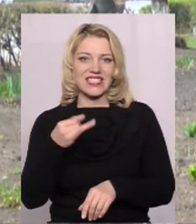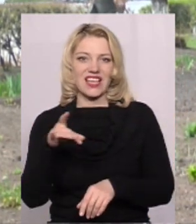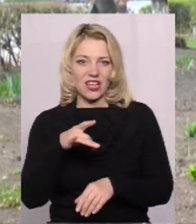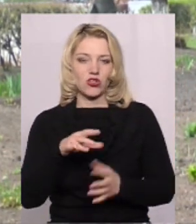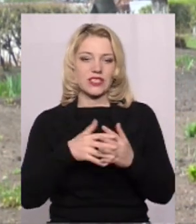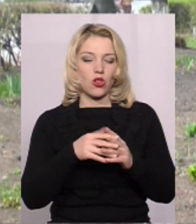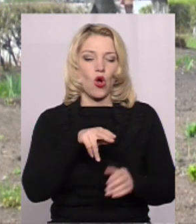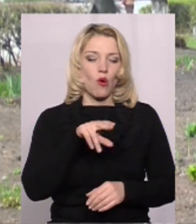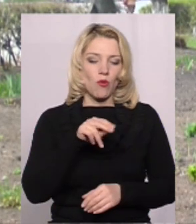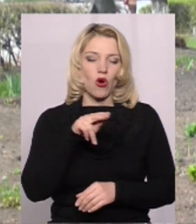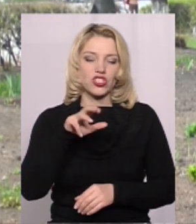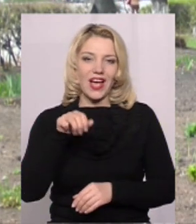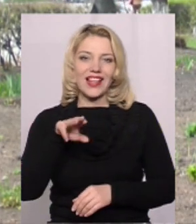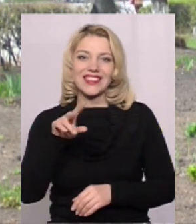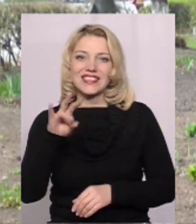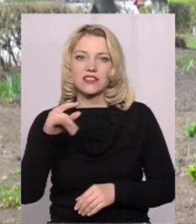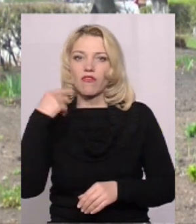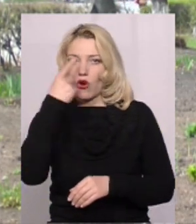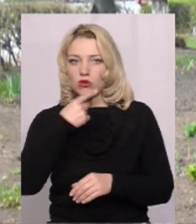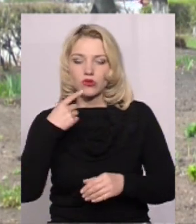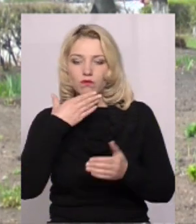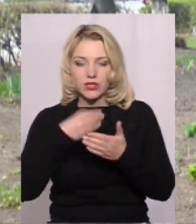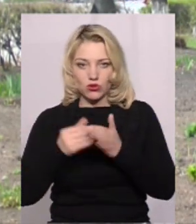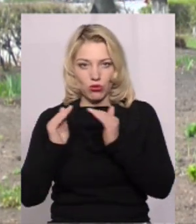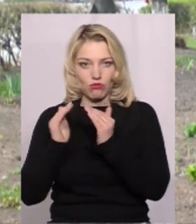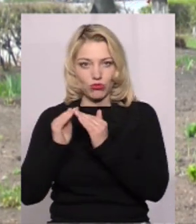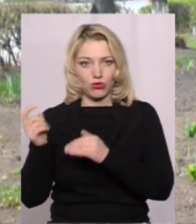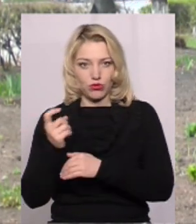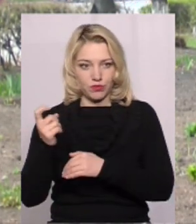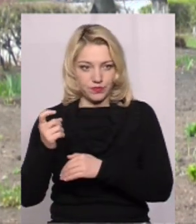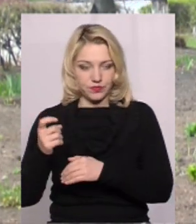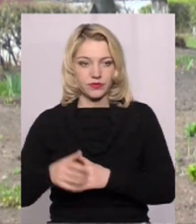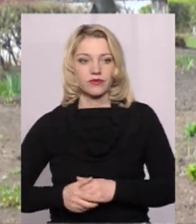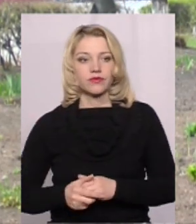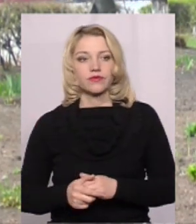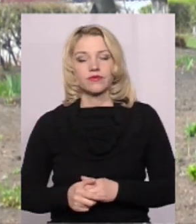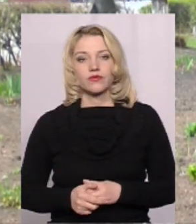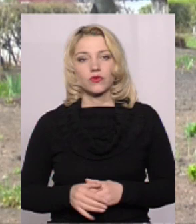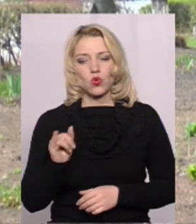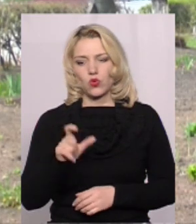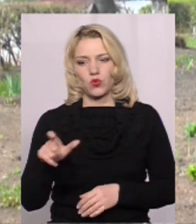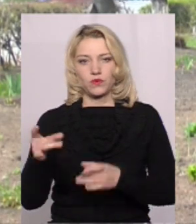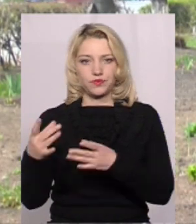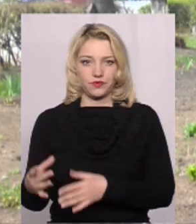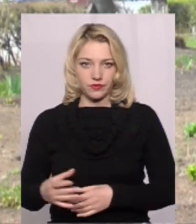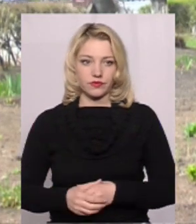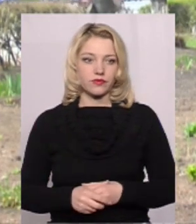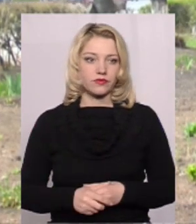Почапинці, тільки в особистому підсобному господарстві громадян Громадян,